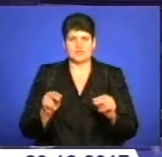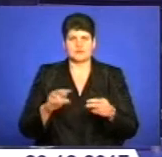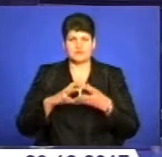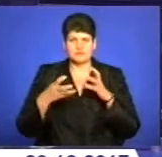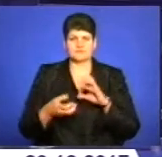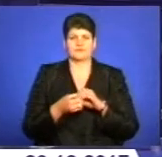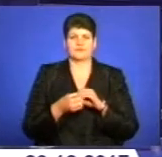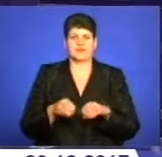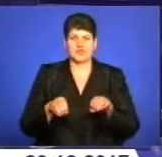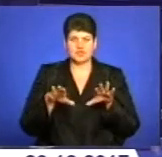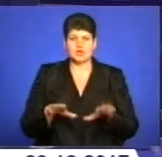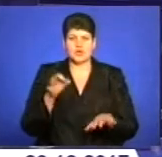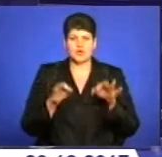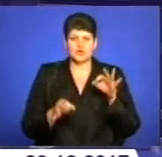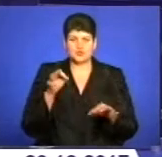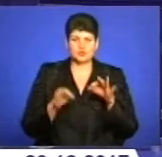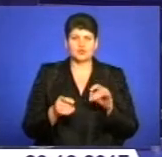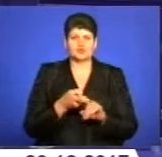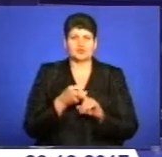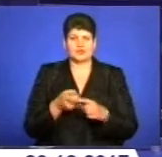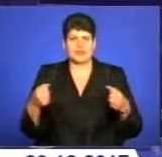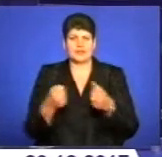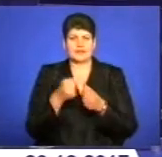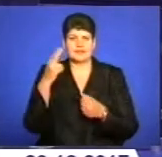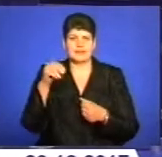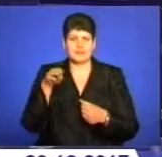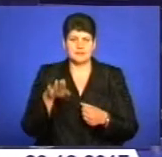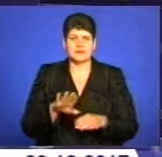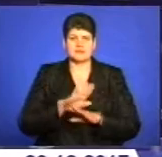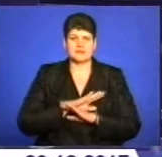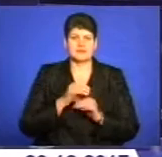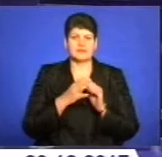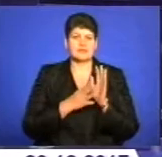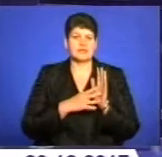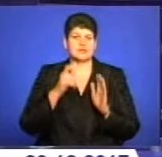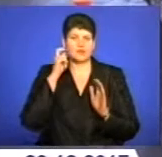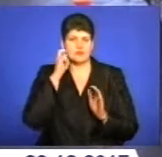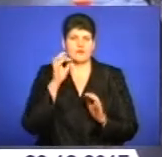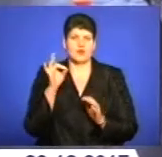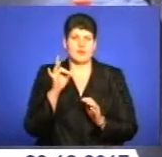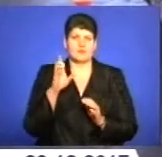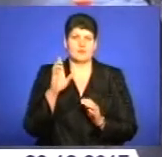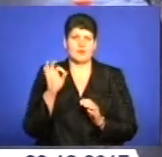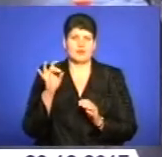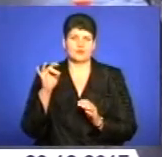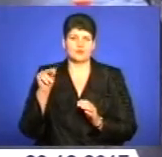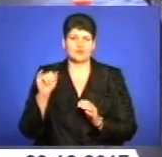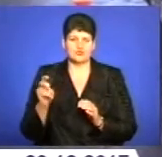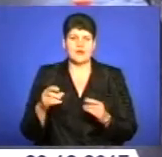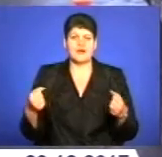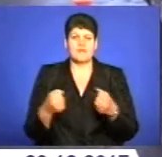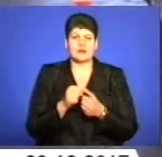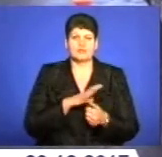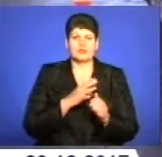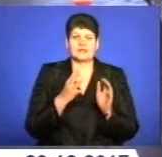ДТП, внаслідок якого загинув їхній односельчанин, 19-річний Роман Борчук. Аварія трапилася